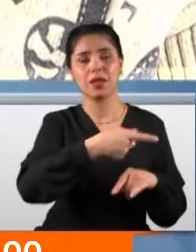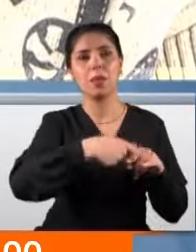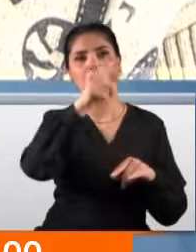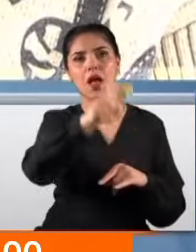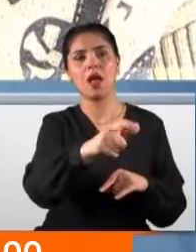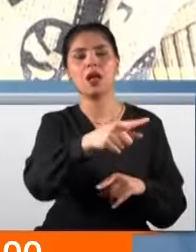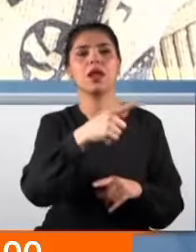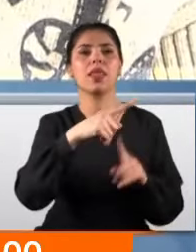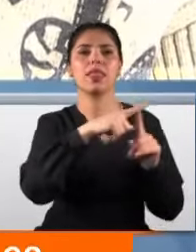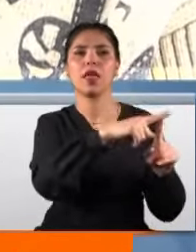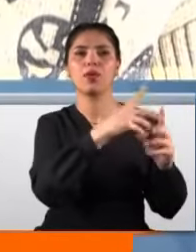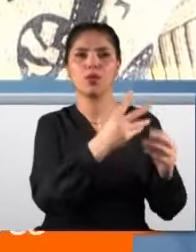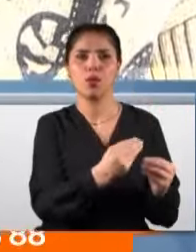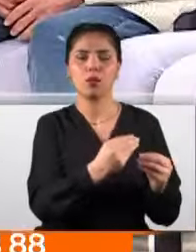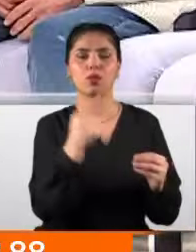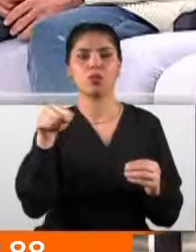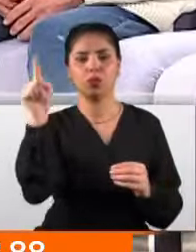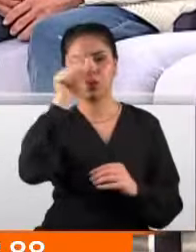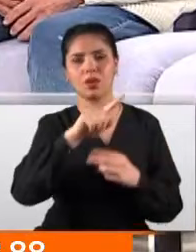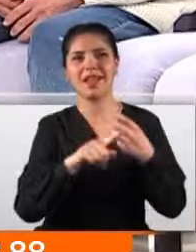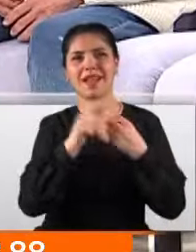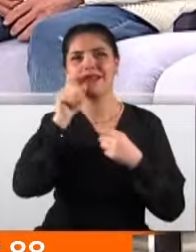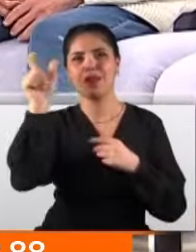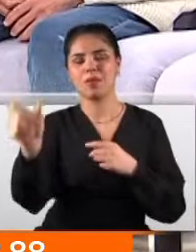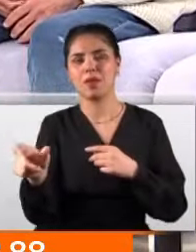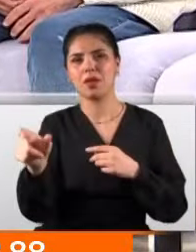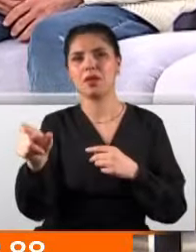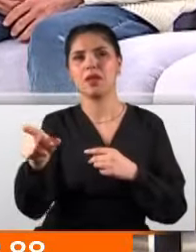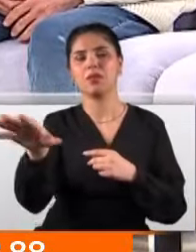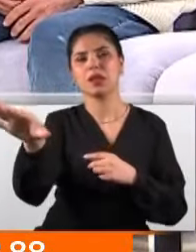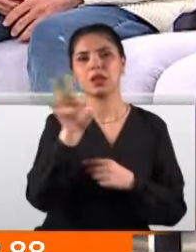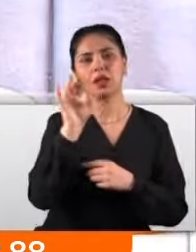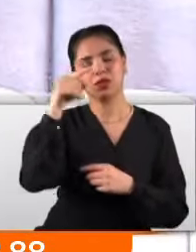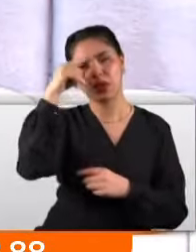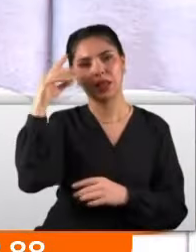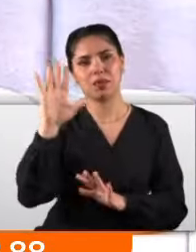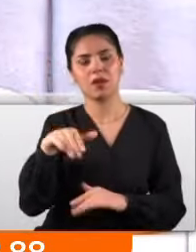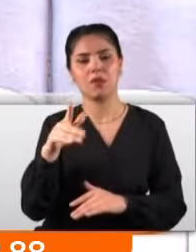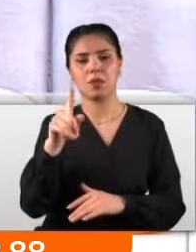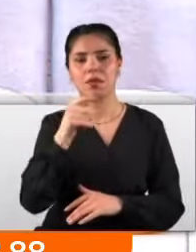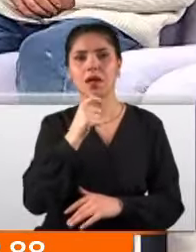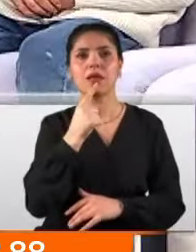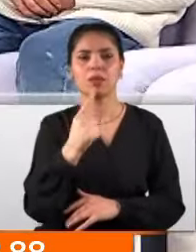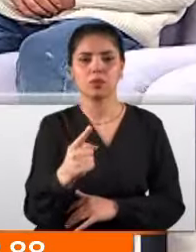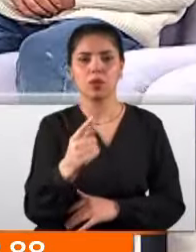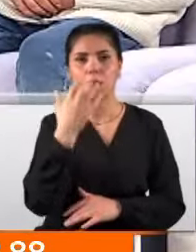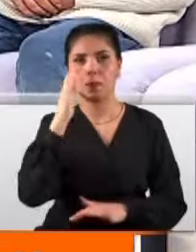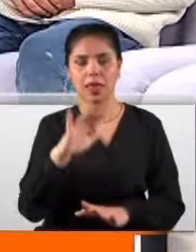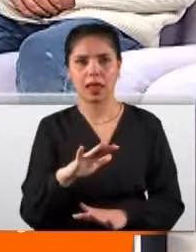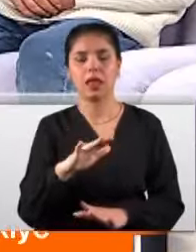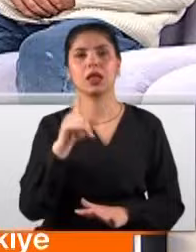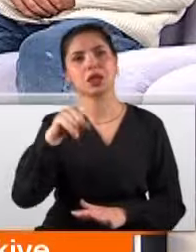tehdit aldığı, bu yüzden Erdem Kaynak'a hedef gösterdiği ihtimali üzerinde duruldu. Şimdi bir adam diyor ki, bekleyin diyor,